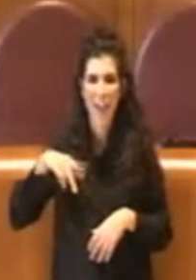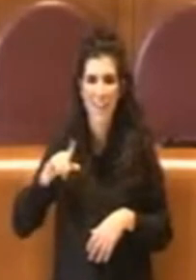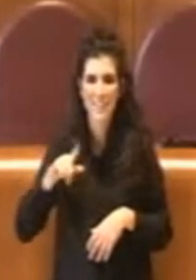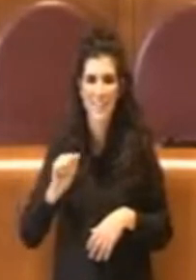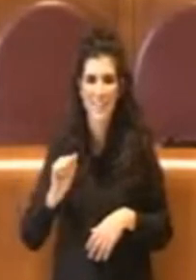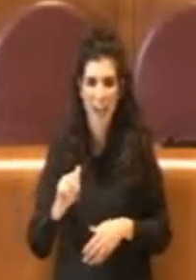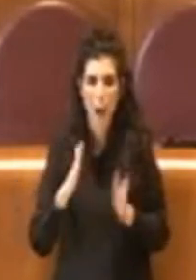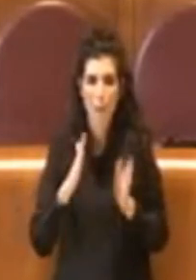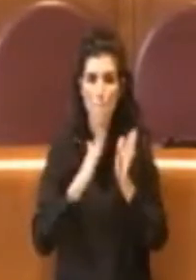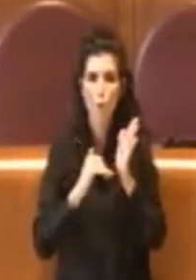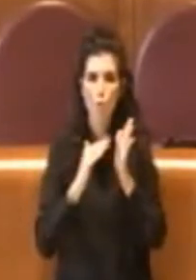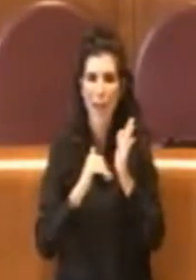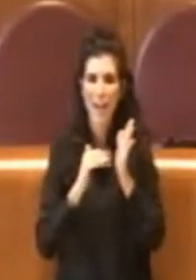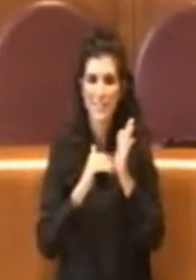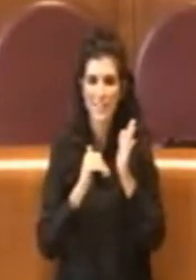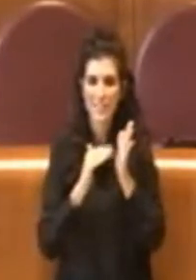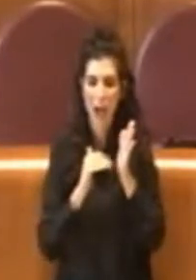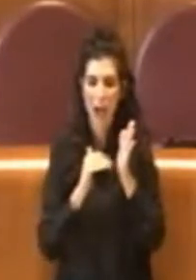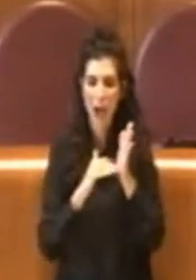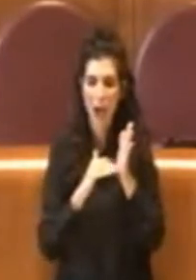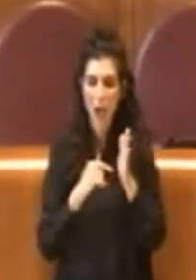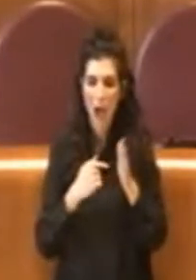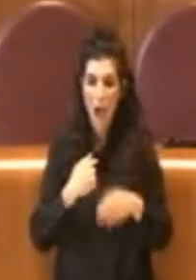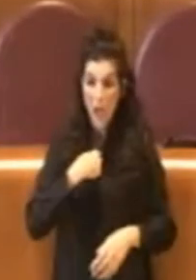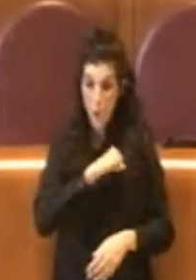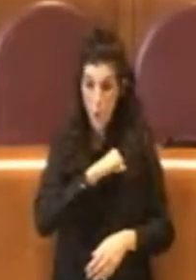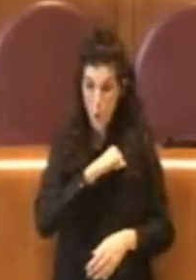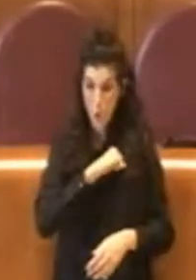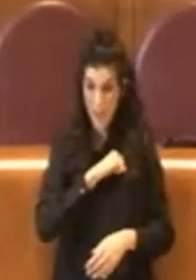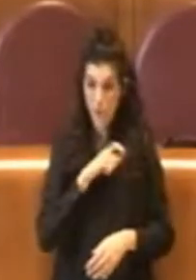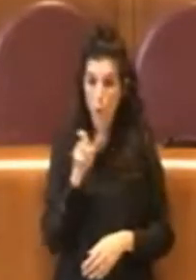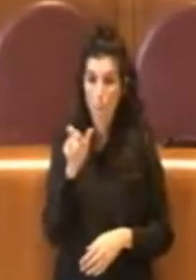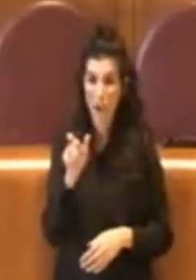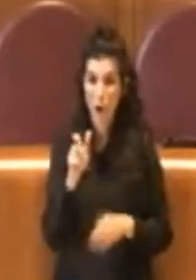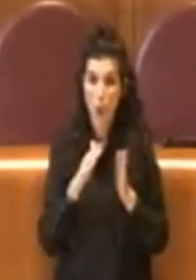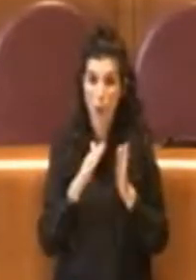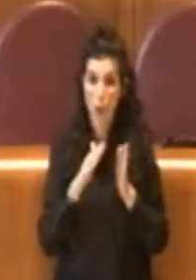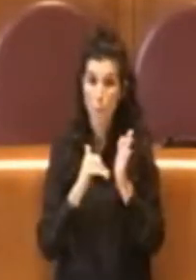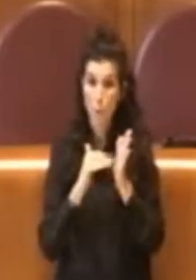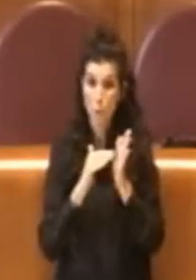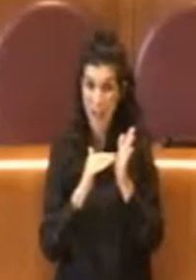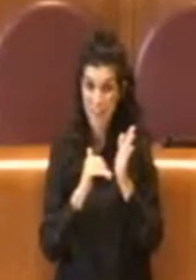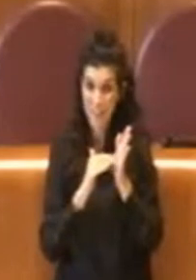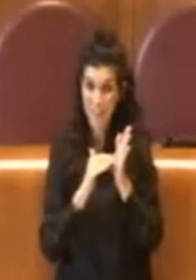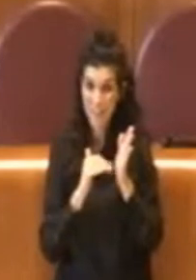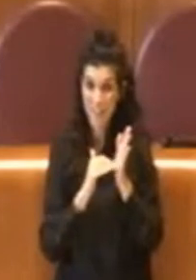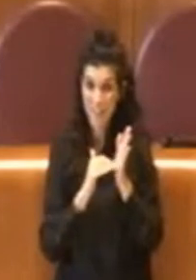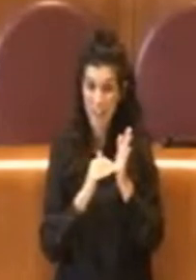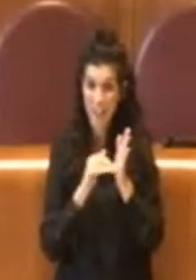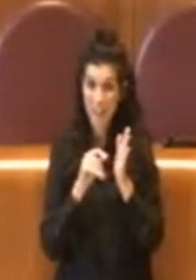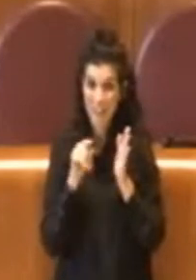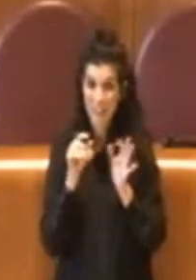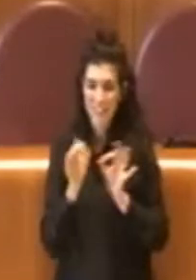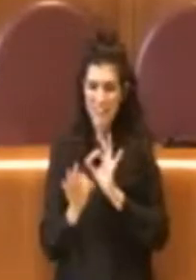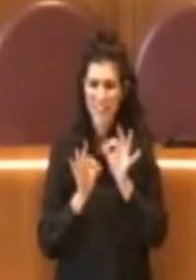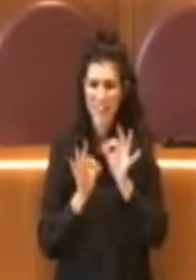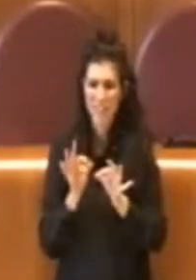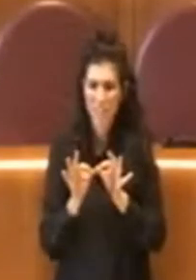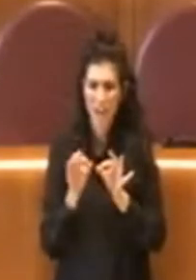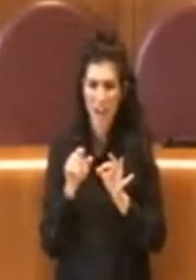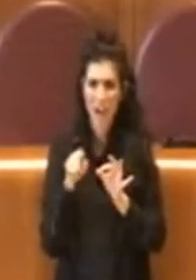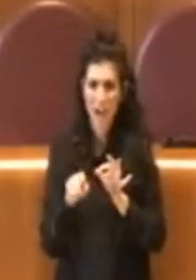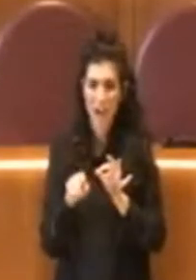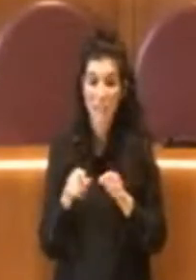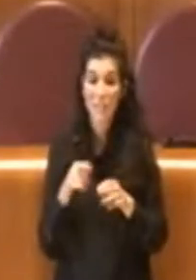Io credo che la parola prudenza sia un qualcosa che nell'amministrazione di una realtà